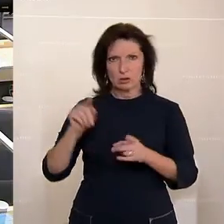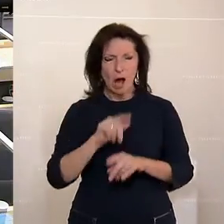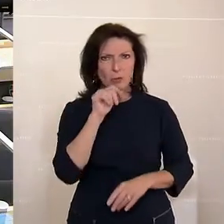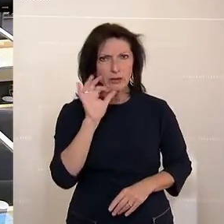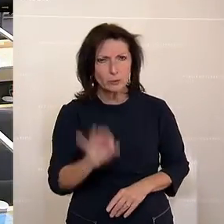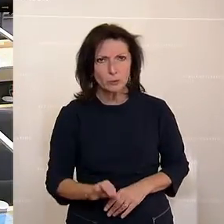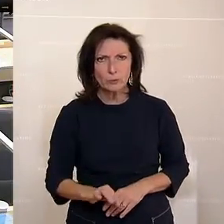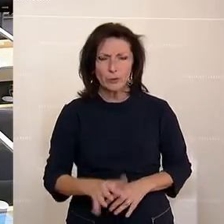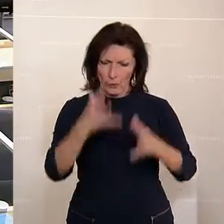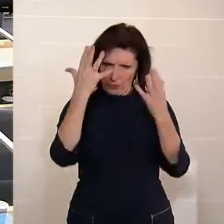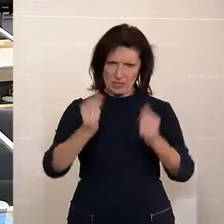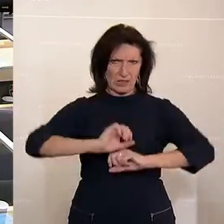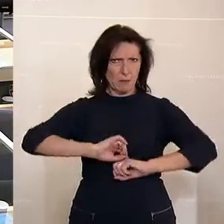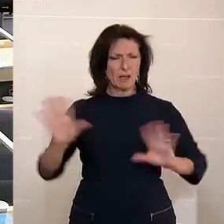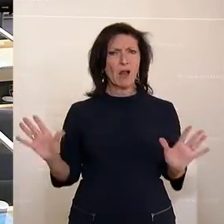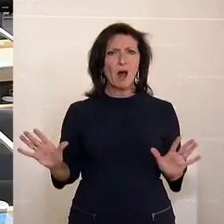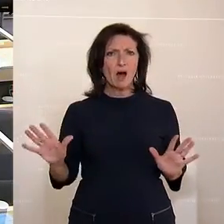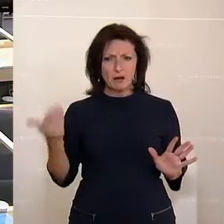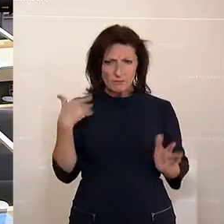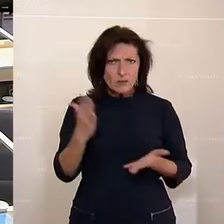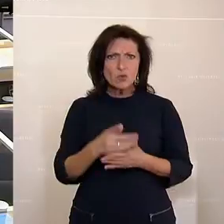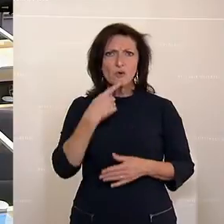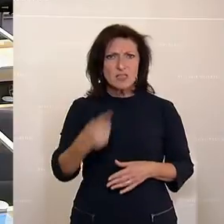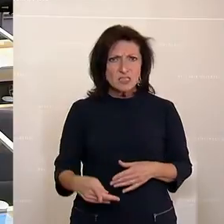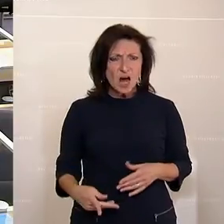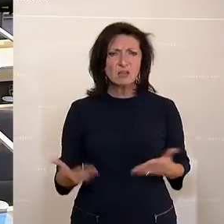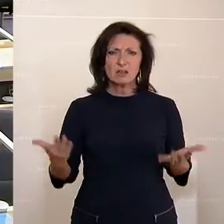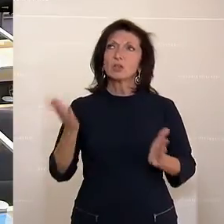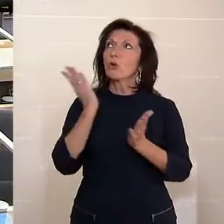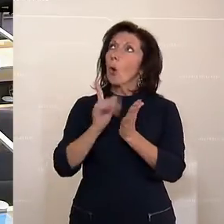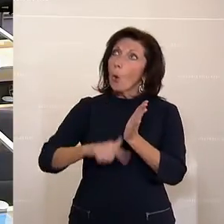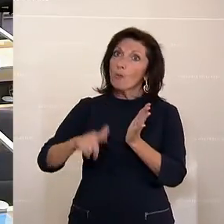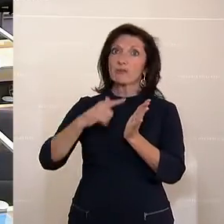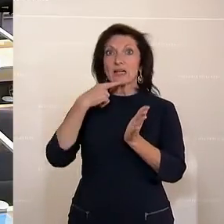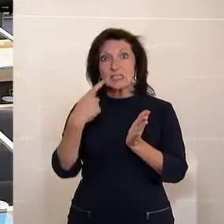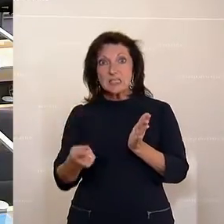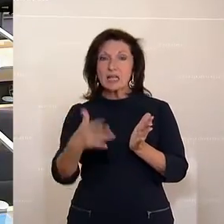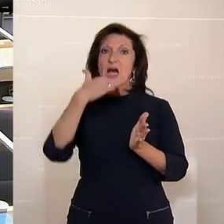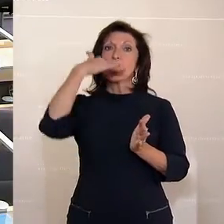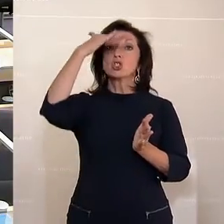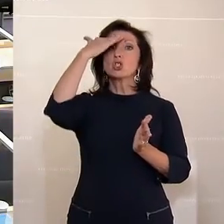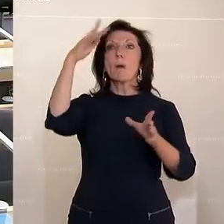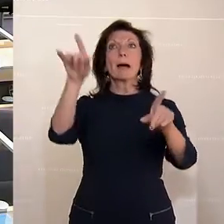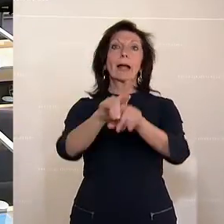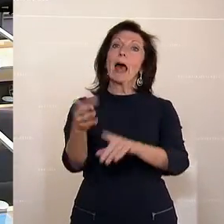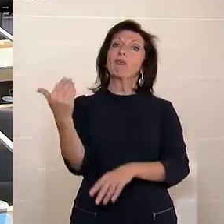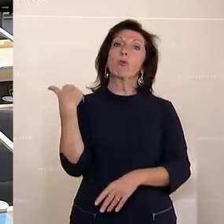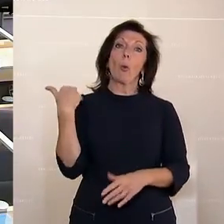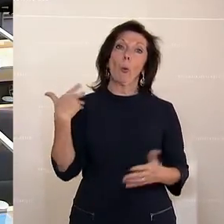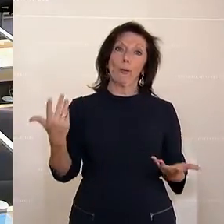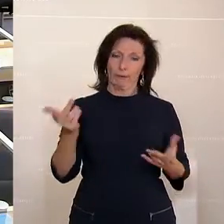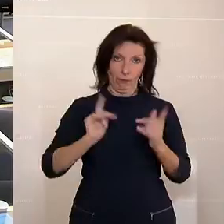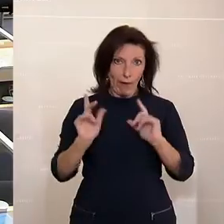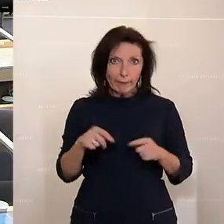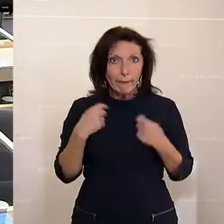Und das Ergebnis liegt auf der Hand. Es wurde schon gesagt, der viel zitierte und angekündigte Sommer wie damals, den gibt es leider